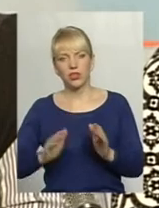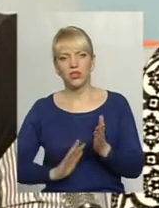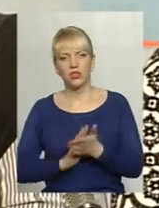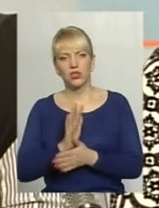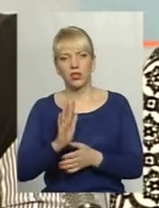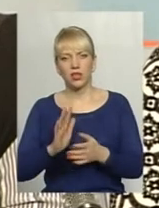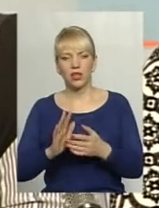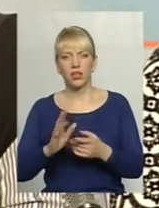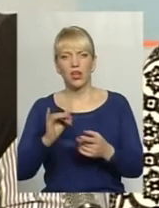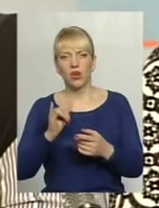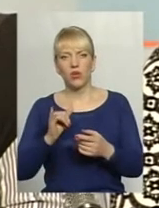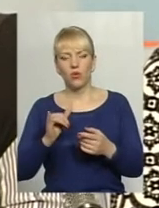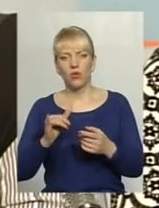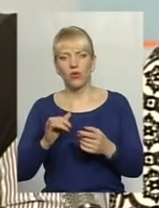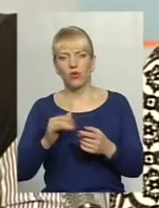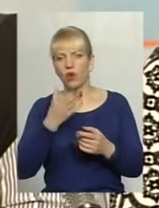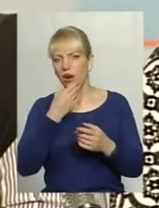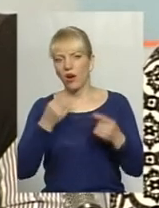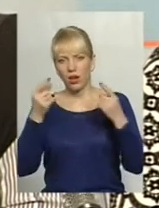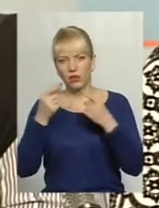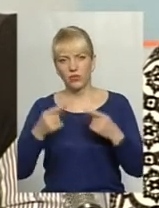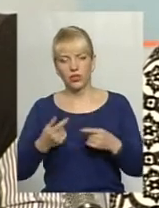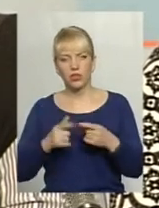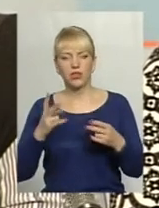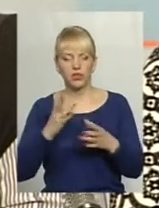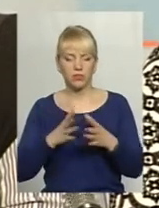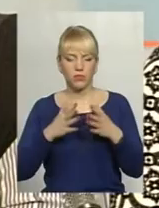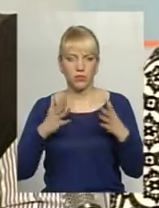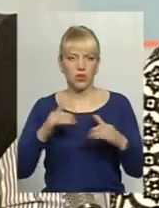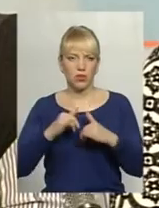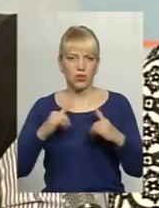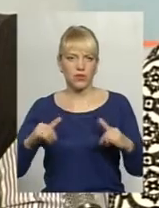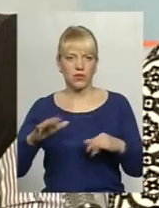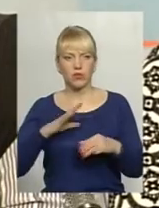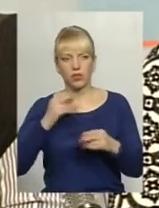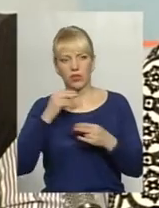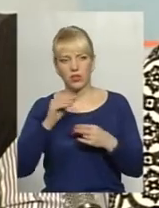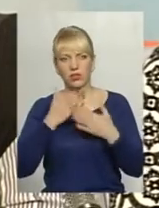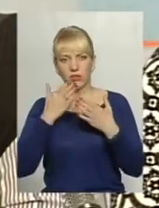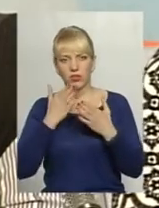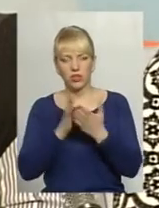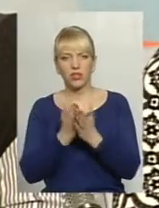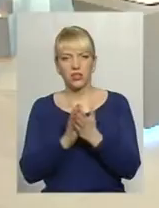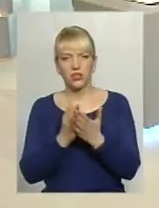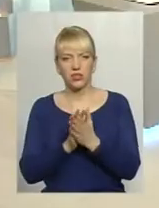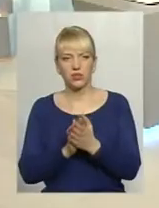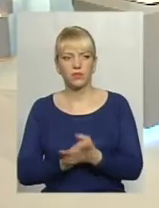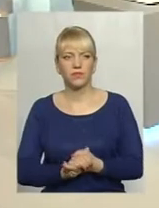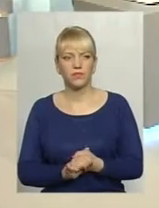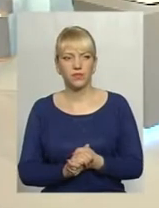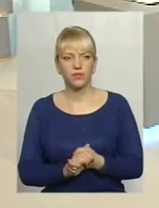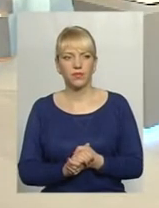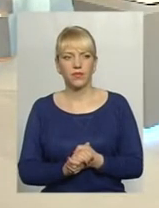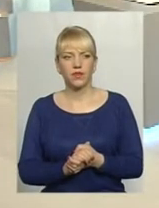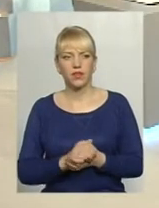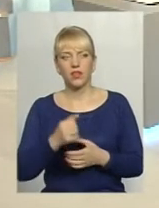в гармонійному розвиненні, всебічно розвиненні, краще почитати книжечку. Як дідусь мені